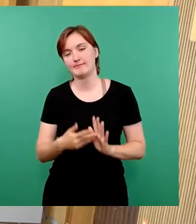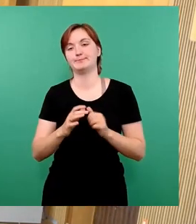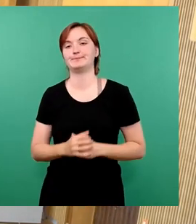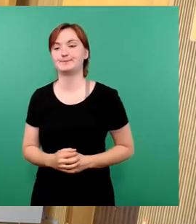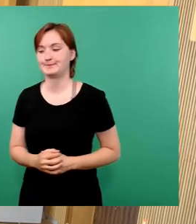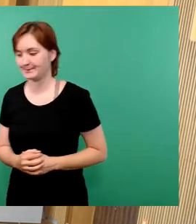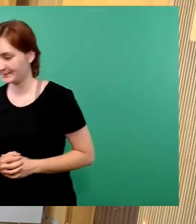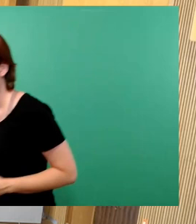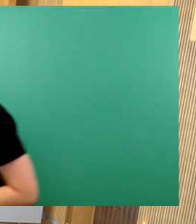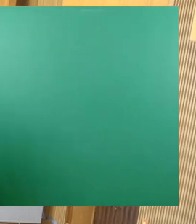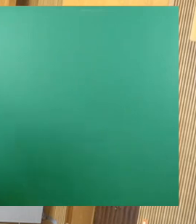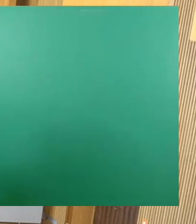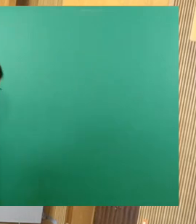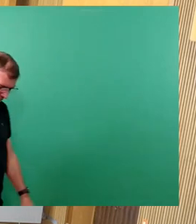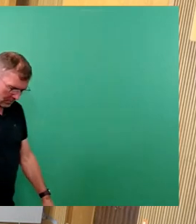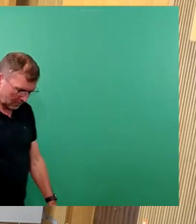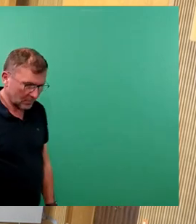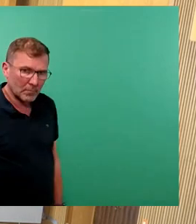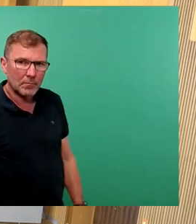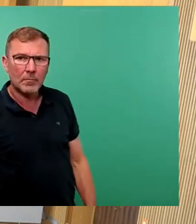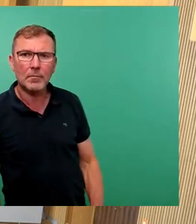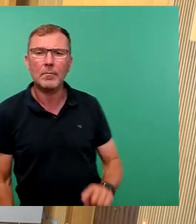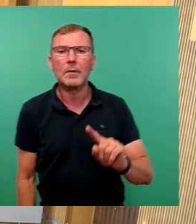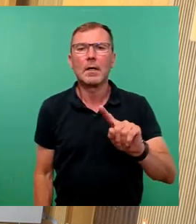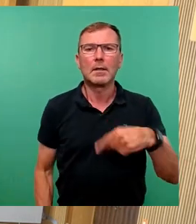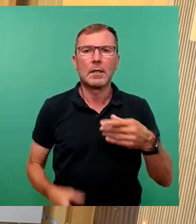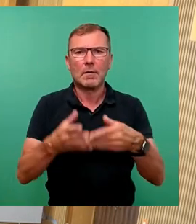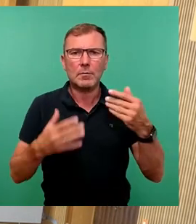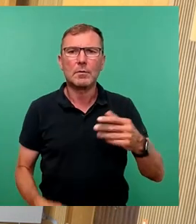So, als nächste Fraktion die CDU-Fraktion. Herr Grüger, bitte.